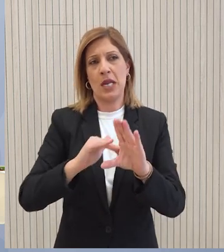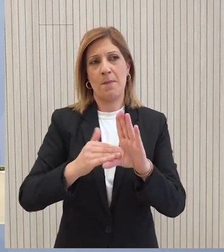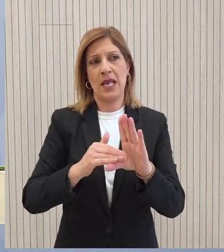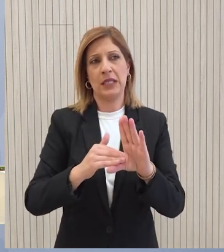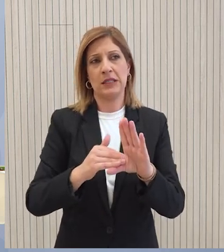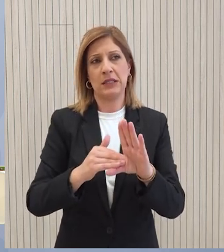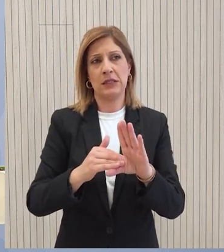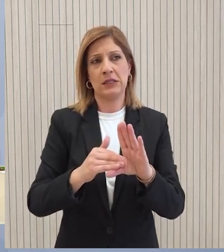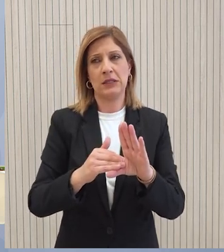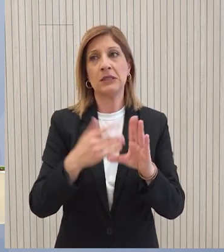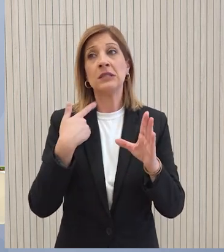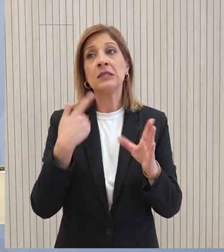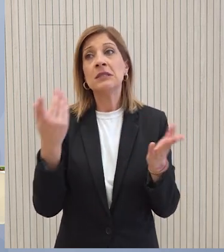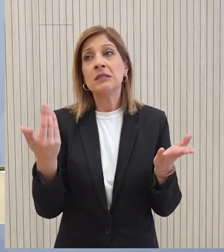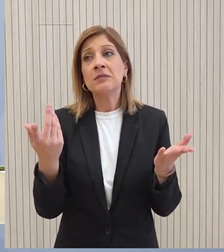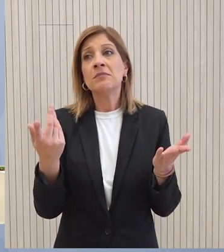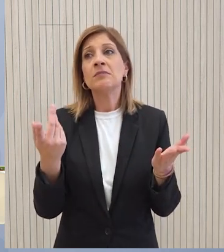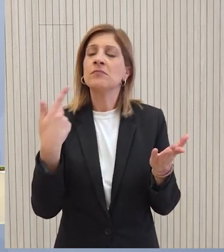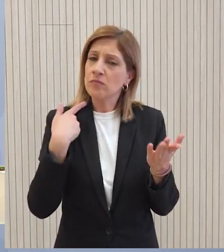Θα το διαρευνήσω